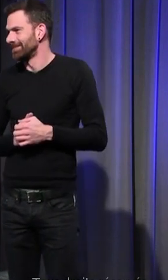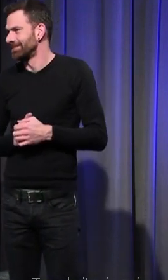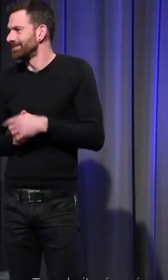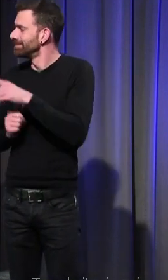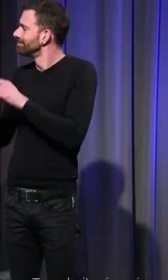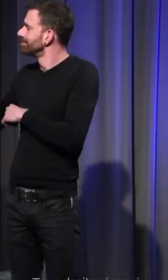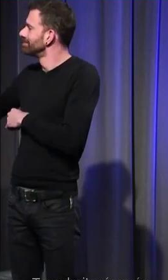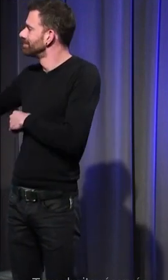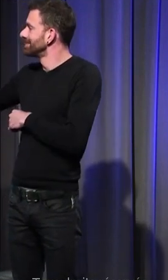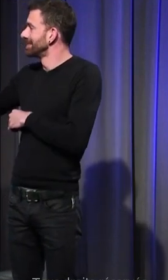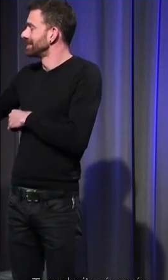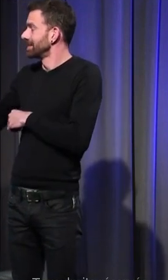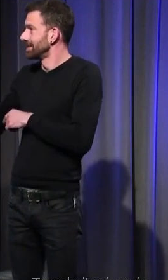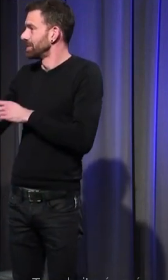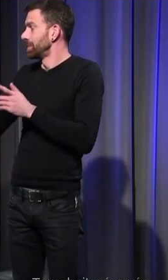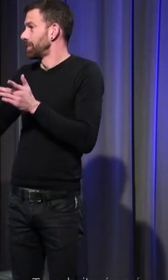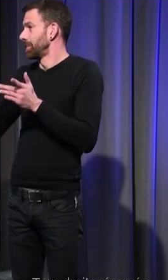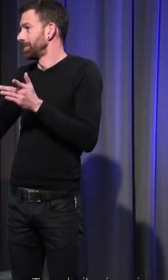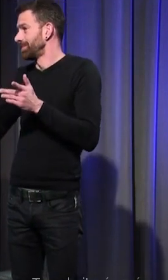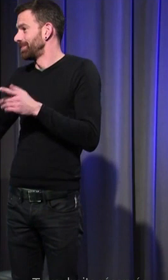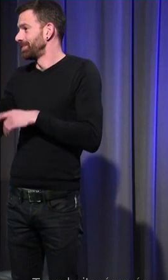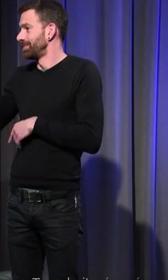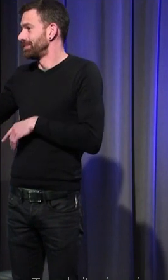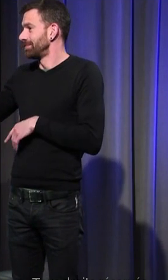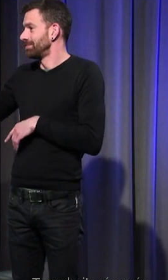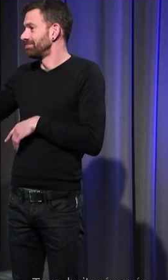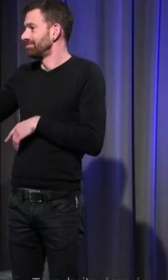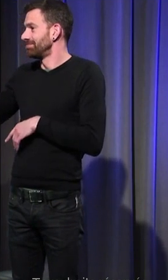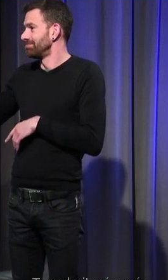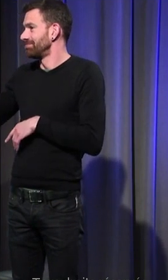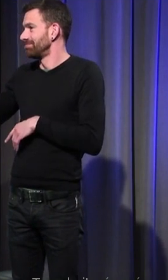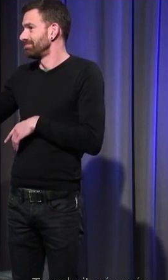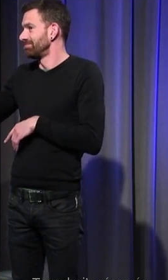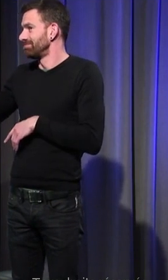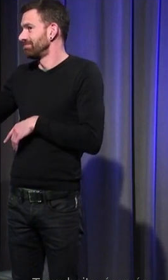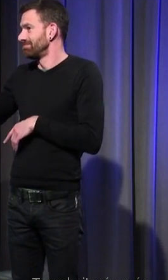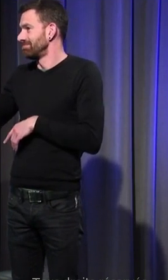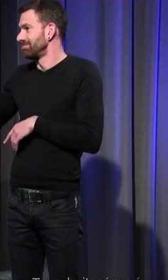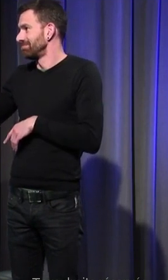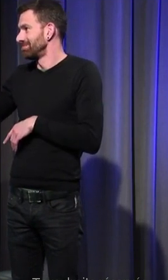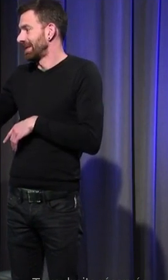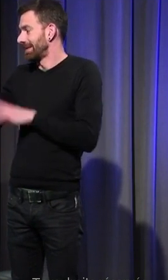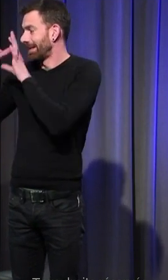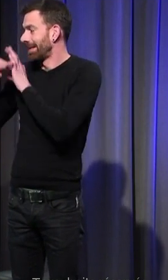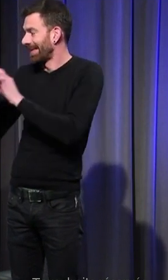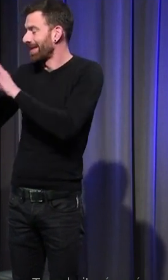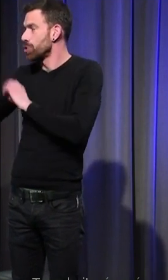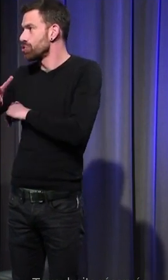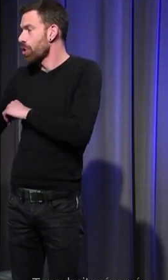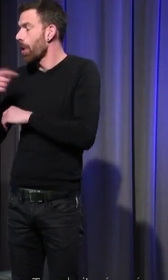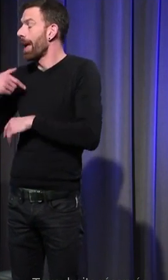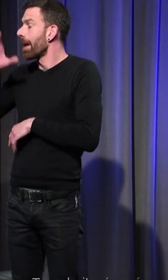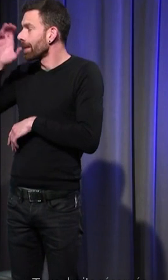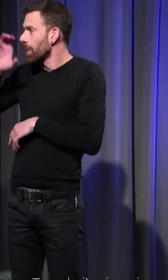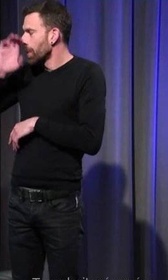ma question n'a pas beaucoup de rapport avec les questions d'avant mais je voudrais savoir si